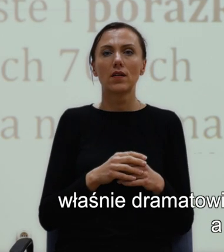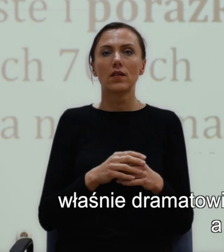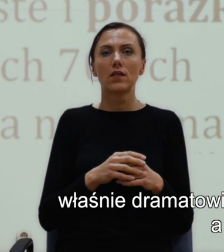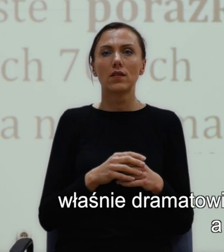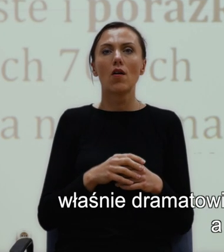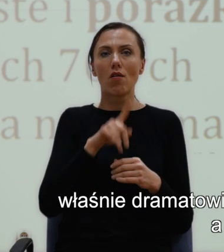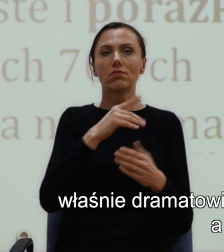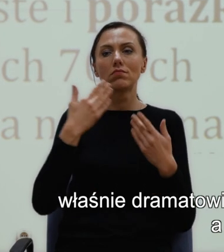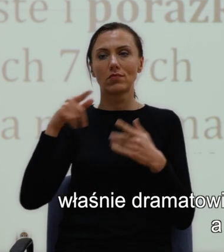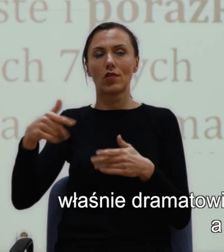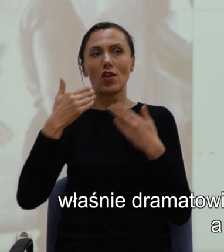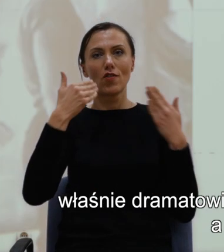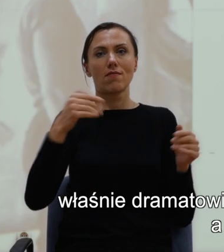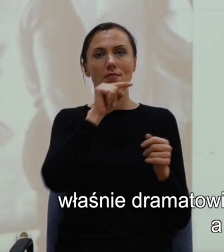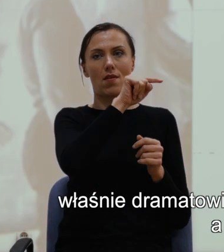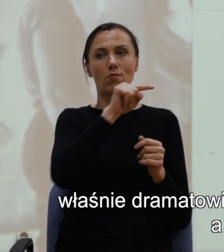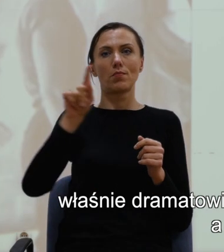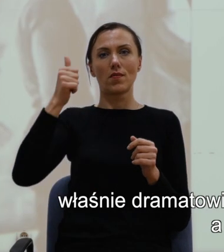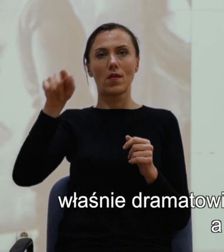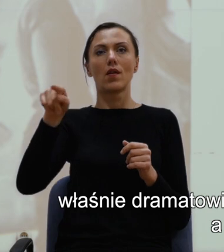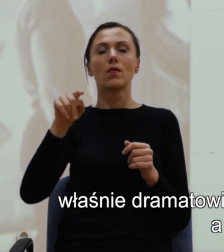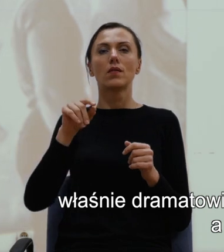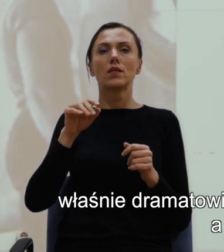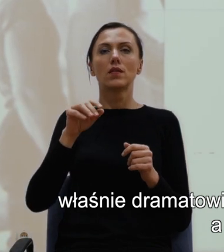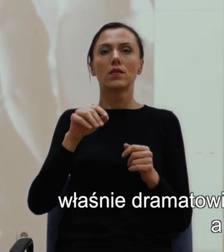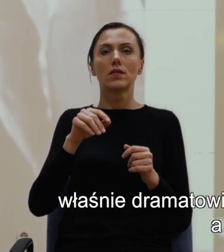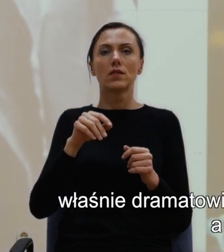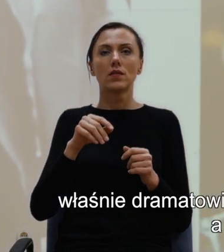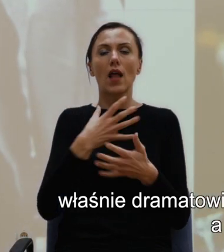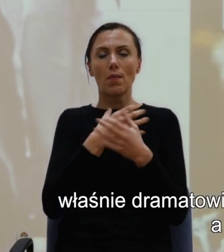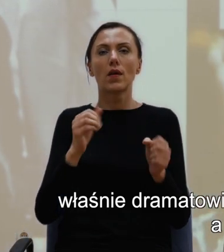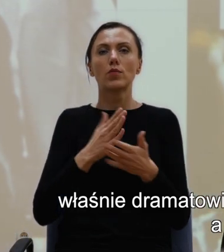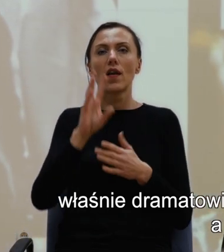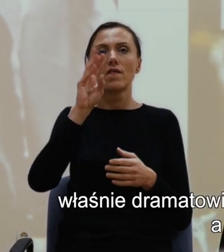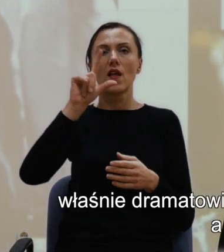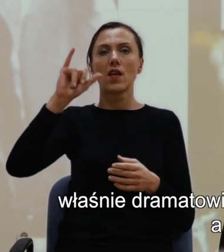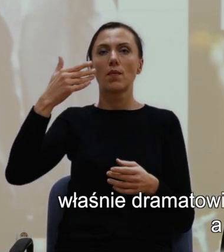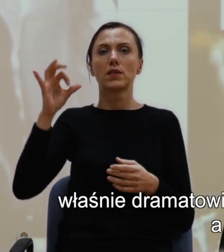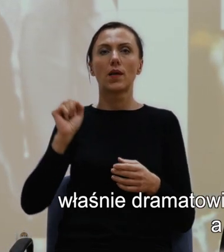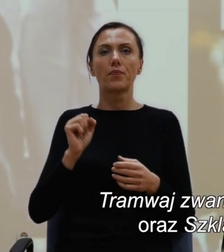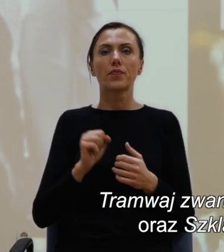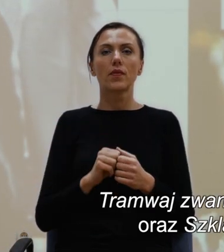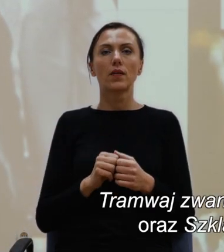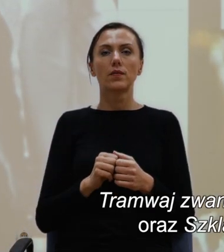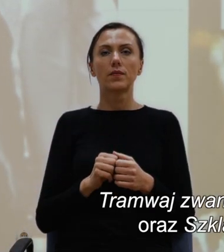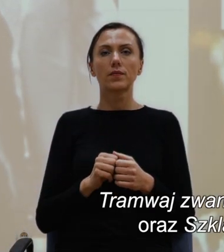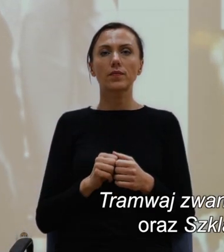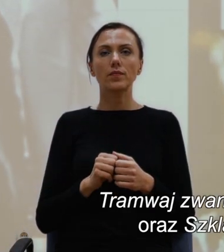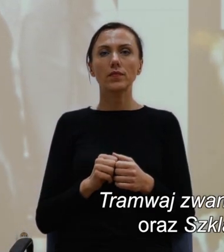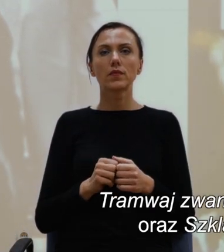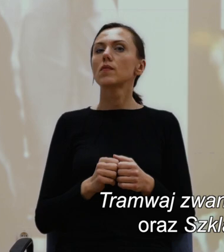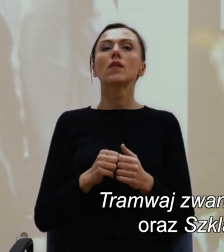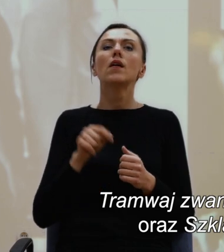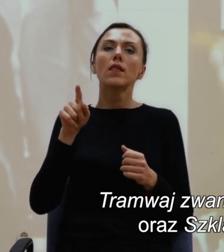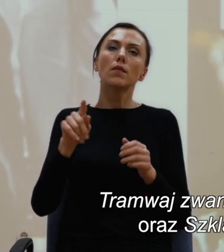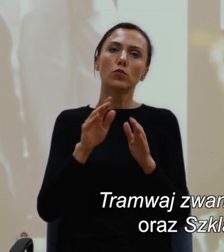właśnie dramatowi stworzonego przez Tennessee'ego Williamsa, a w szczególności tym sztukom tramwaj